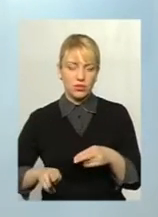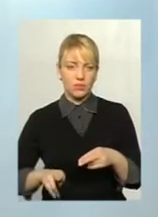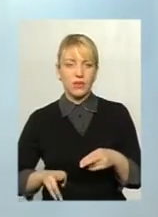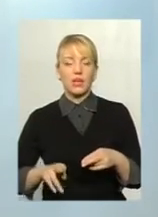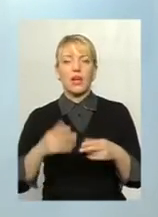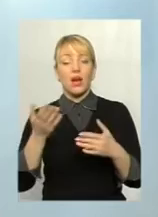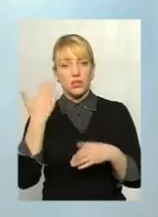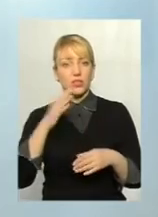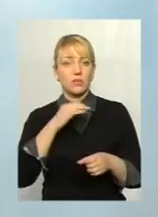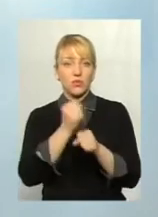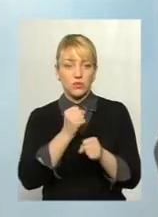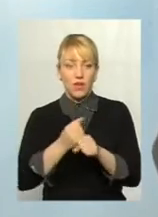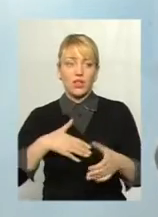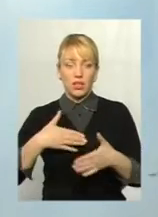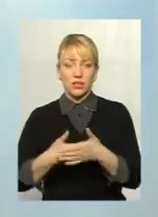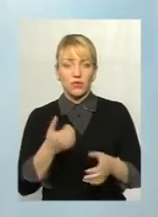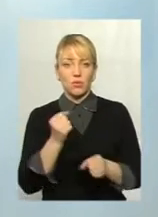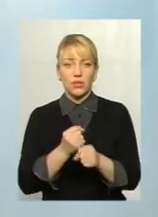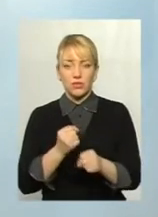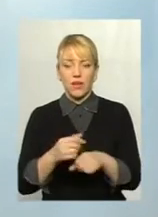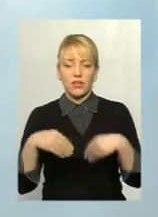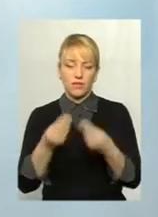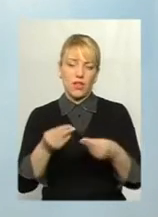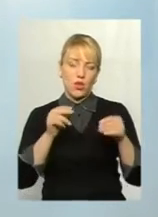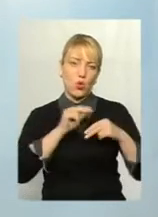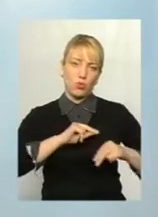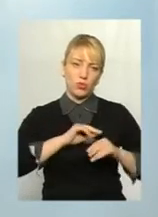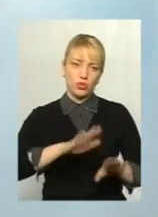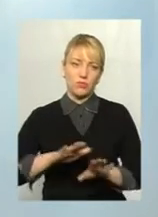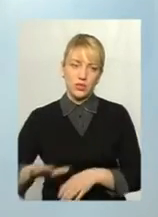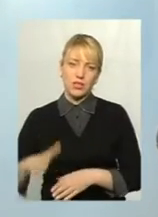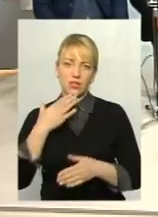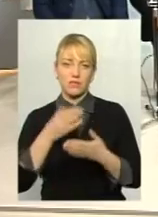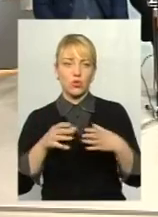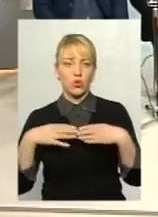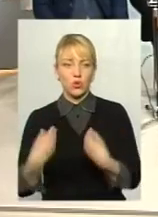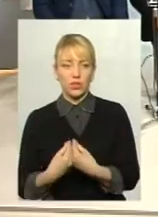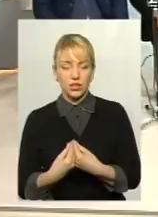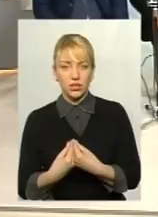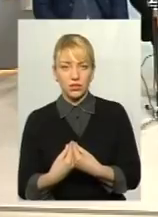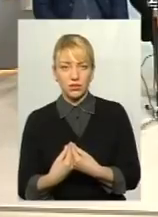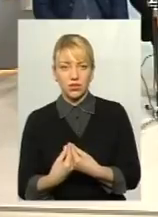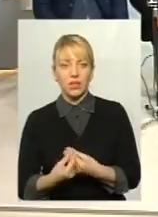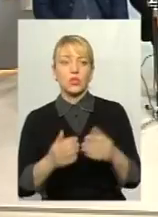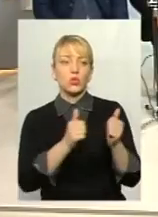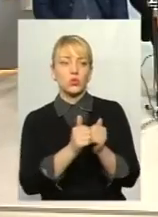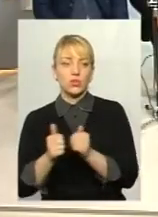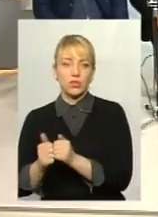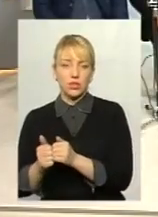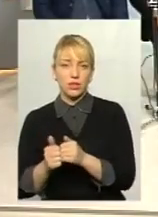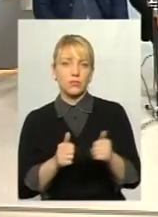часу вони працювали, активно працювали, давали робочі місця своїй родині, сусідам,